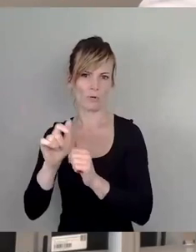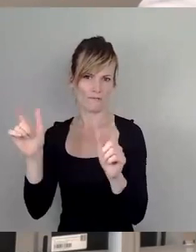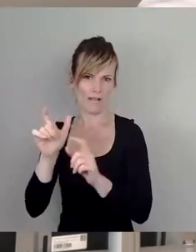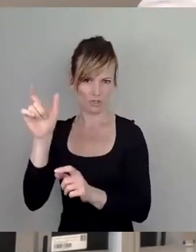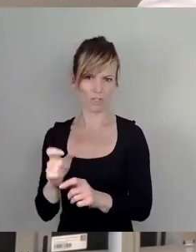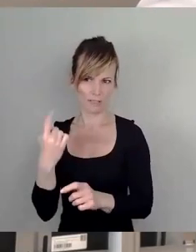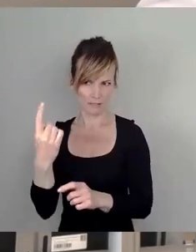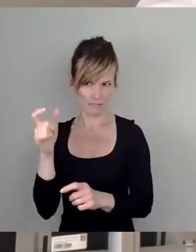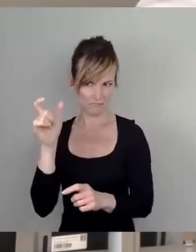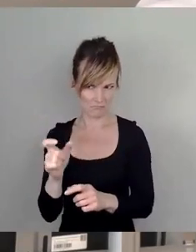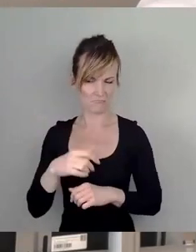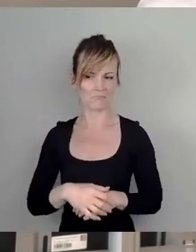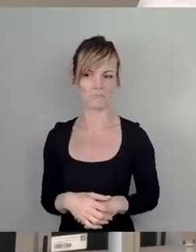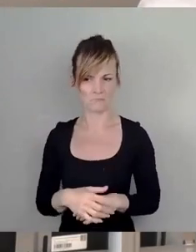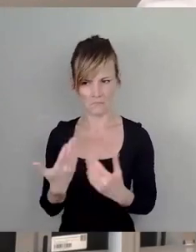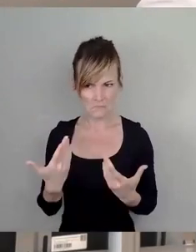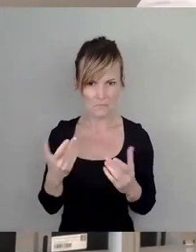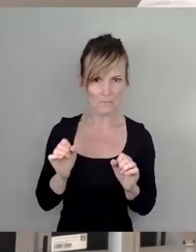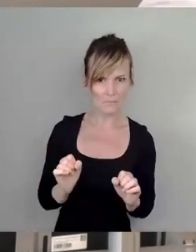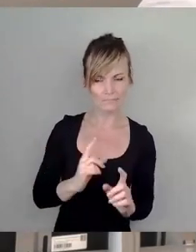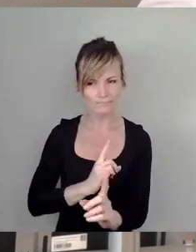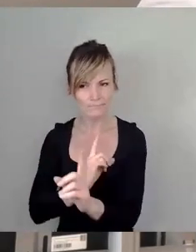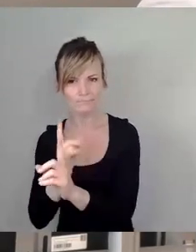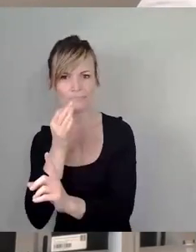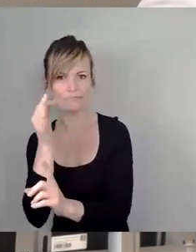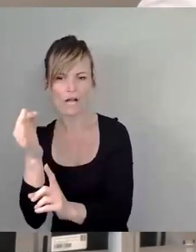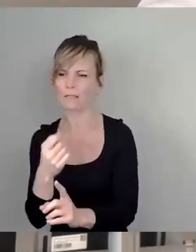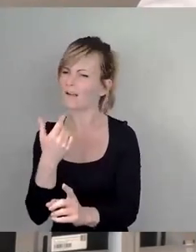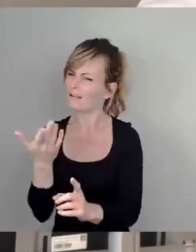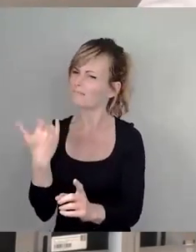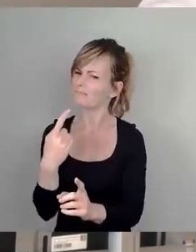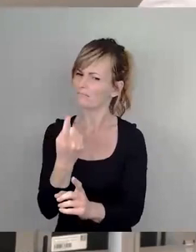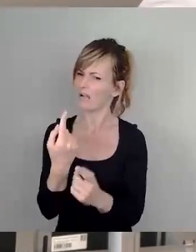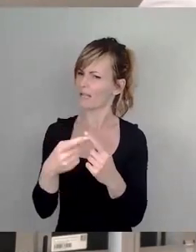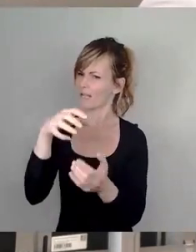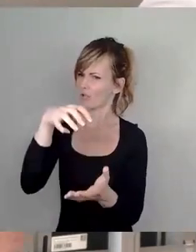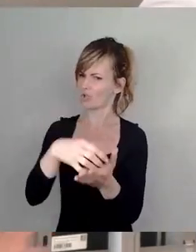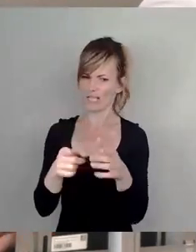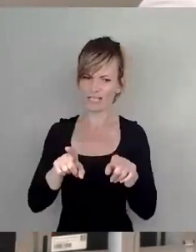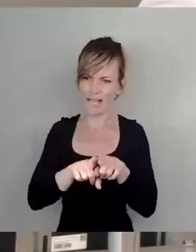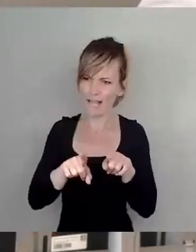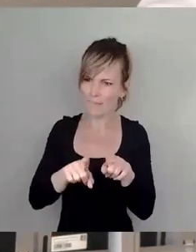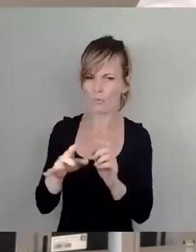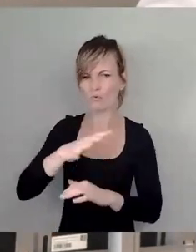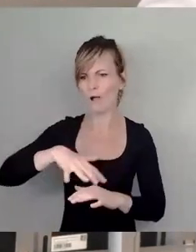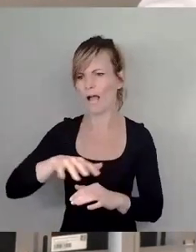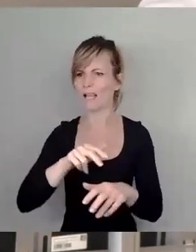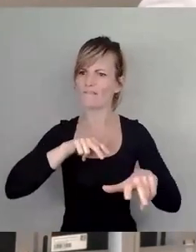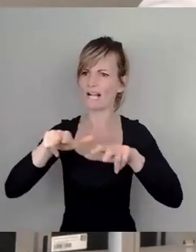günstig war, sagen Sie mal, ist denn das in anderen Städten auch so, dass Sie so unendlich viele Verkehrsschilder aufstellen müssen, neben Ihren